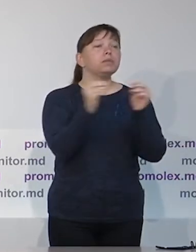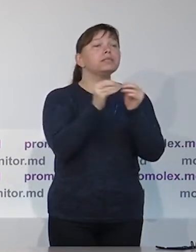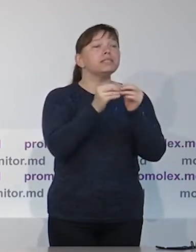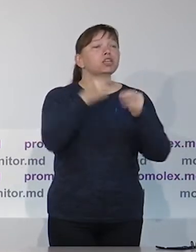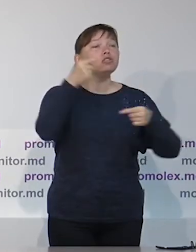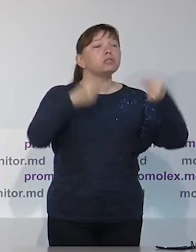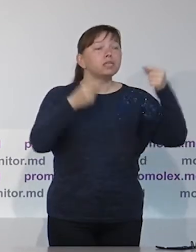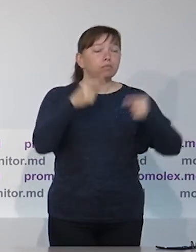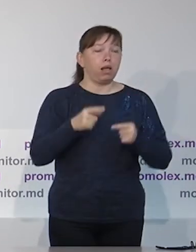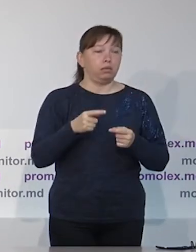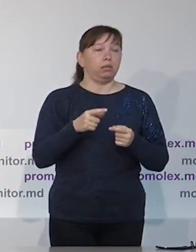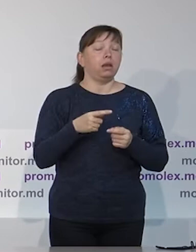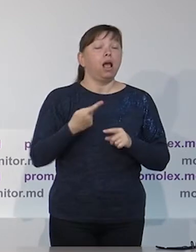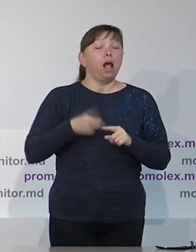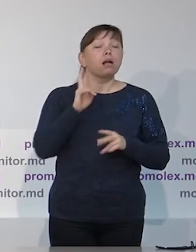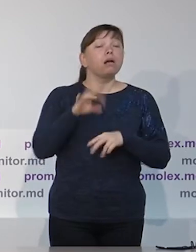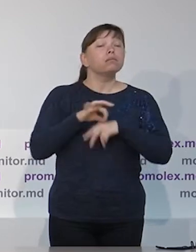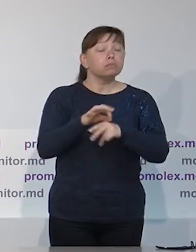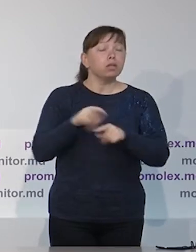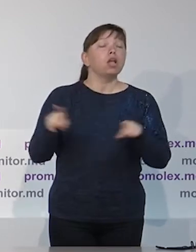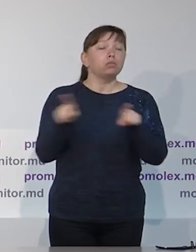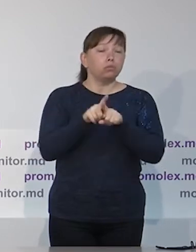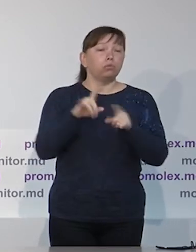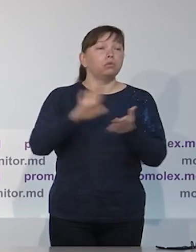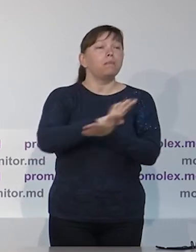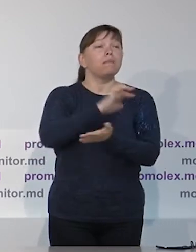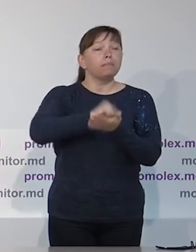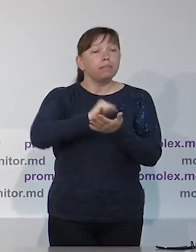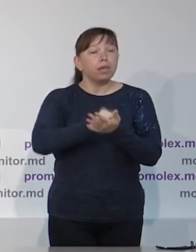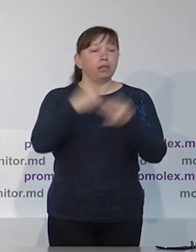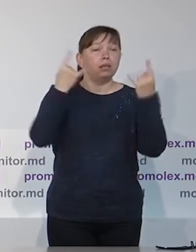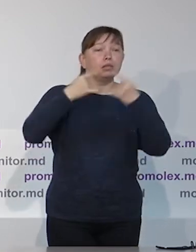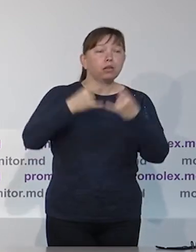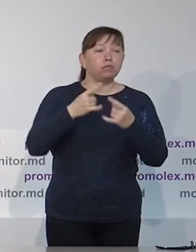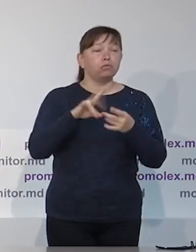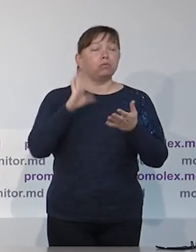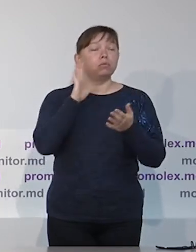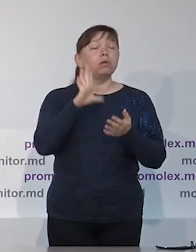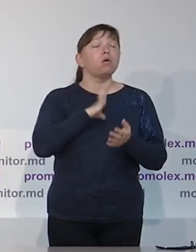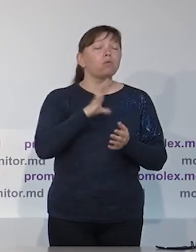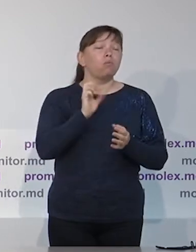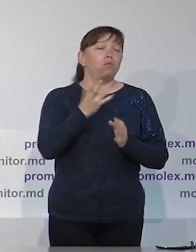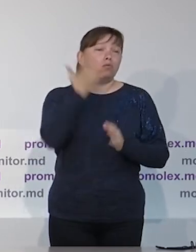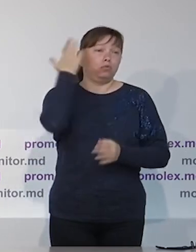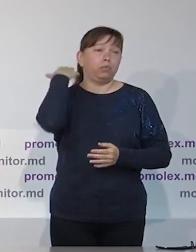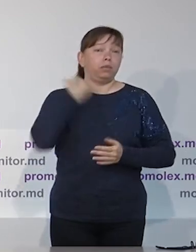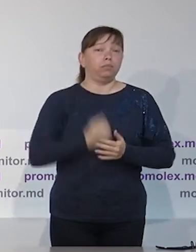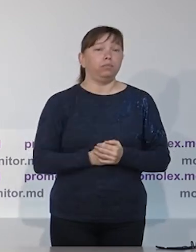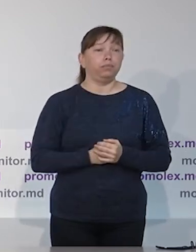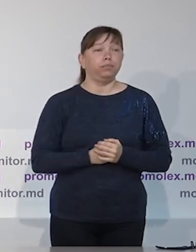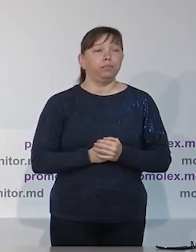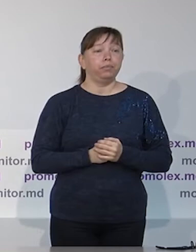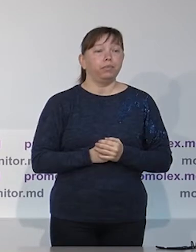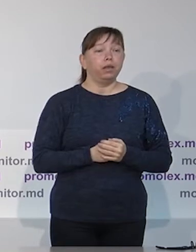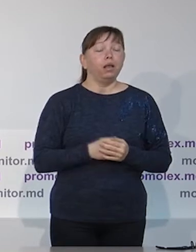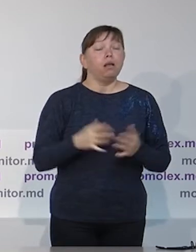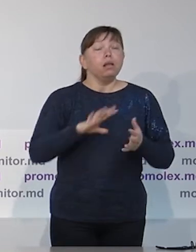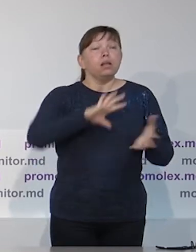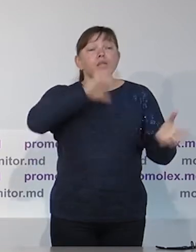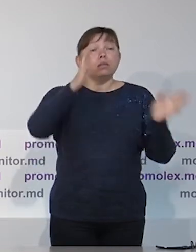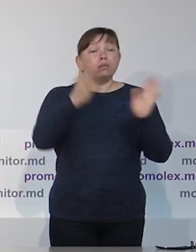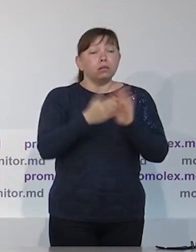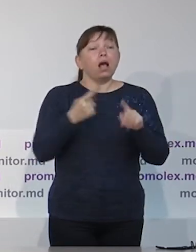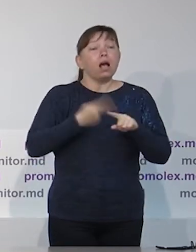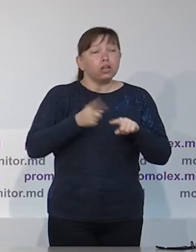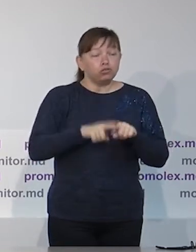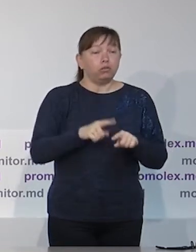национальном уровне, а именно работу по информированию избирателей и по очлению их к голосованию. Также